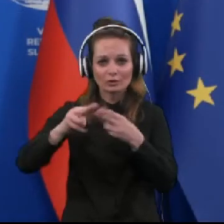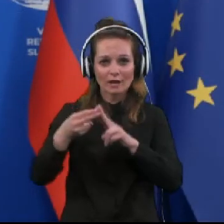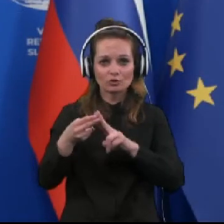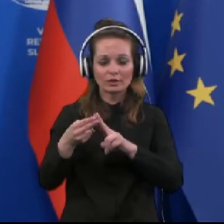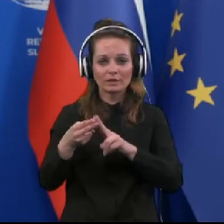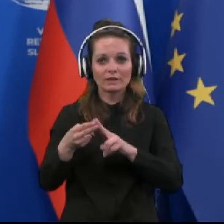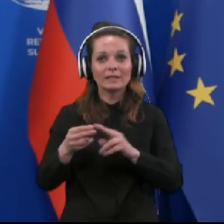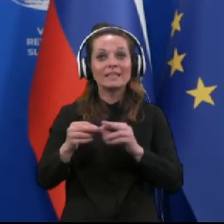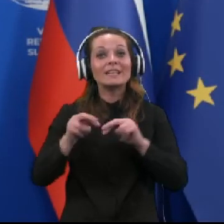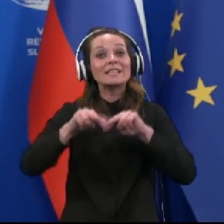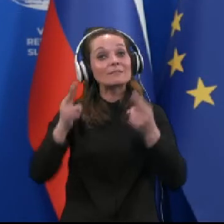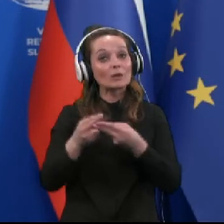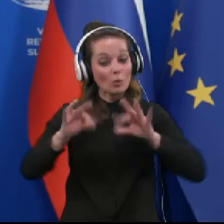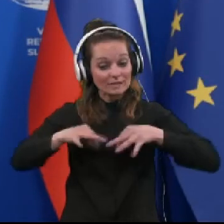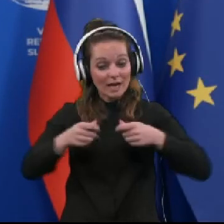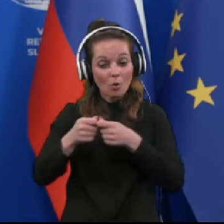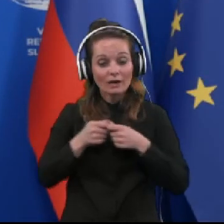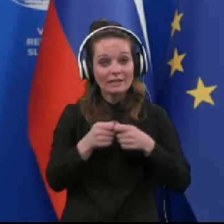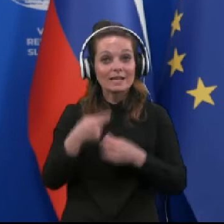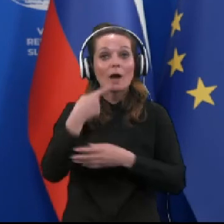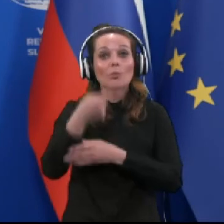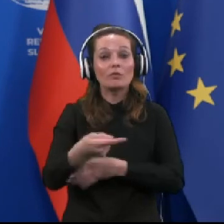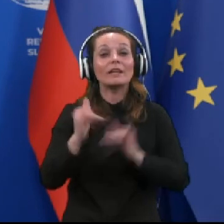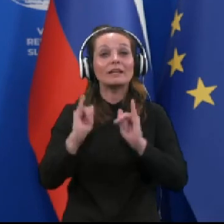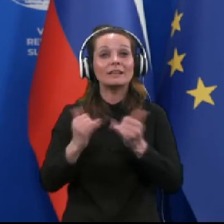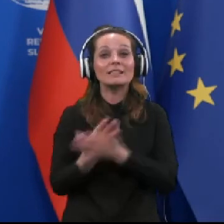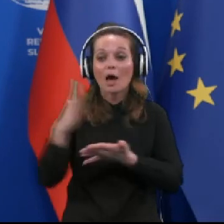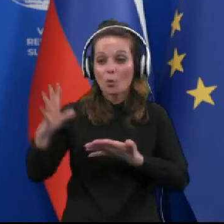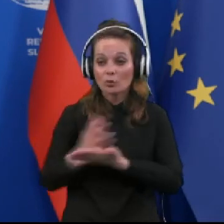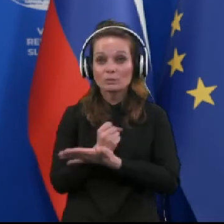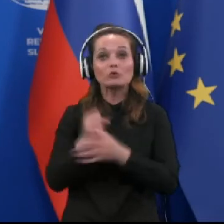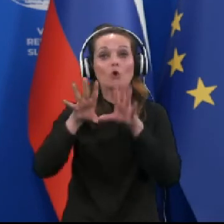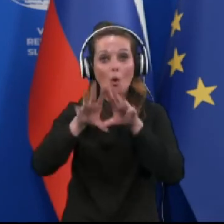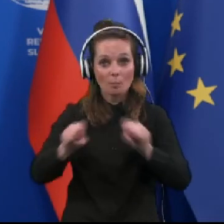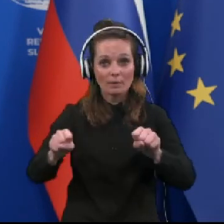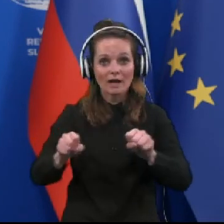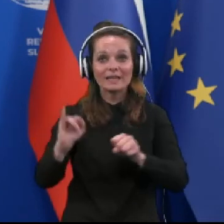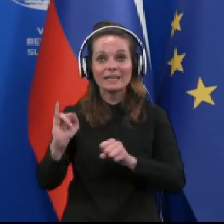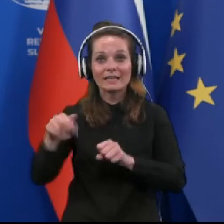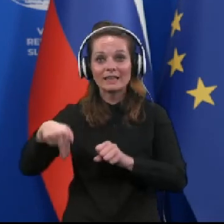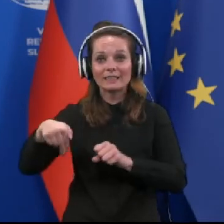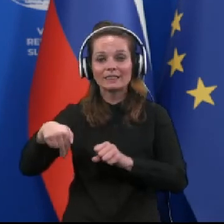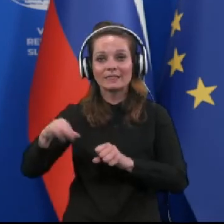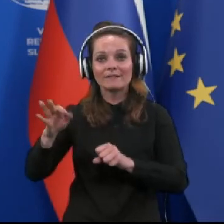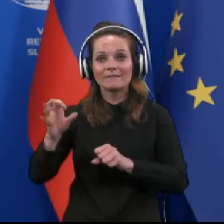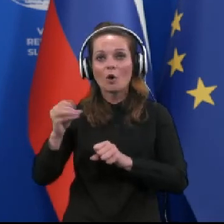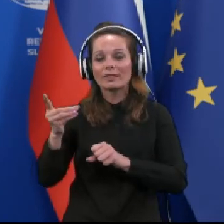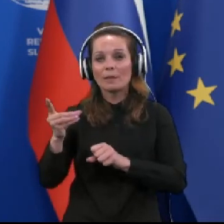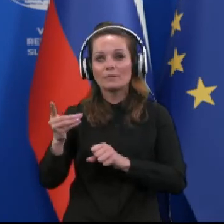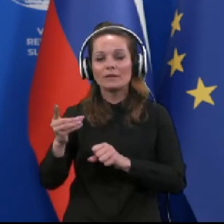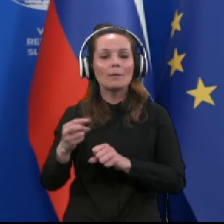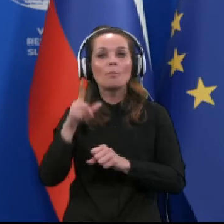Svetovna zdravstvena organizacija navaja, da so za uspešno upravljanje z infodemijo ključne štiri